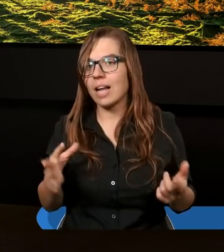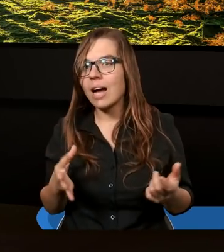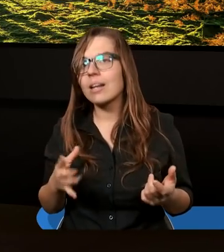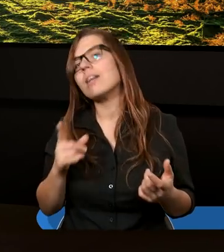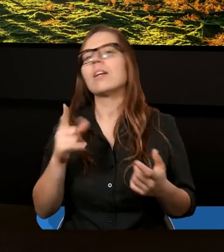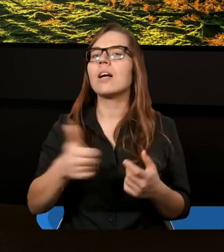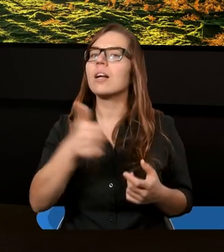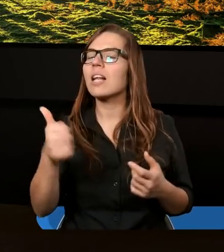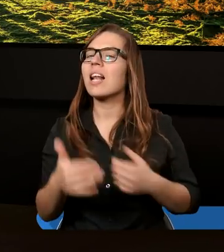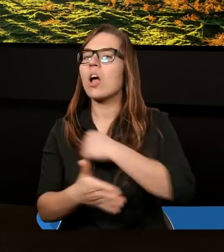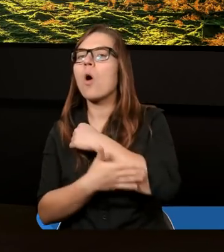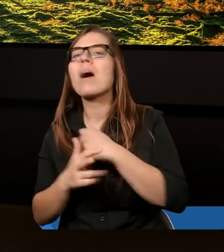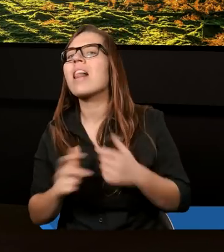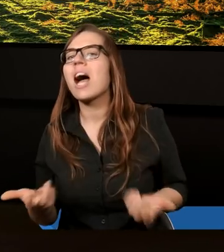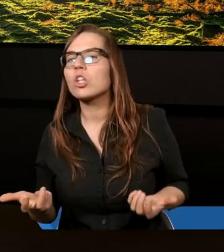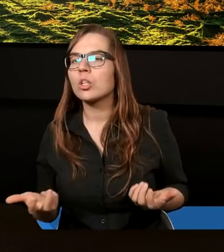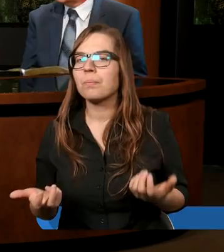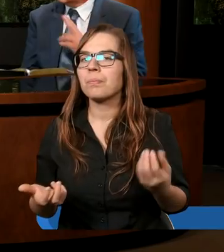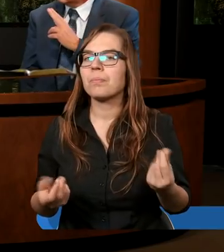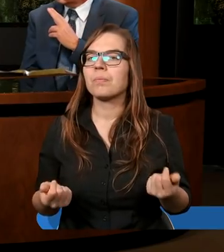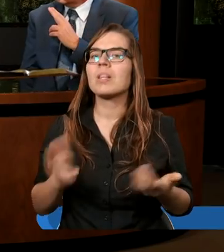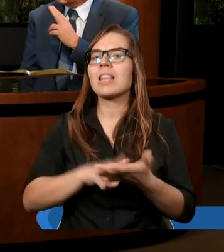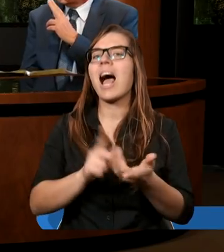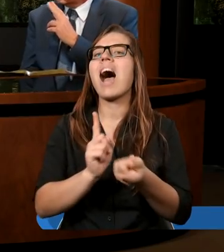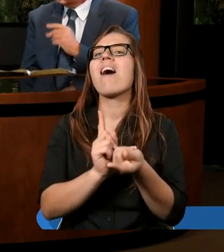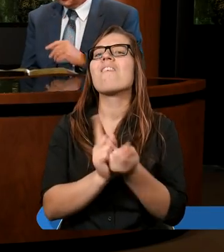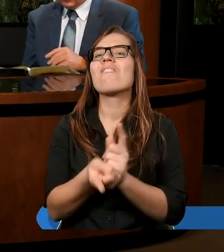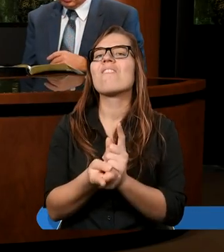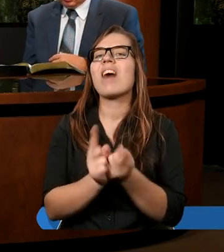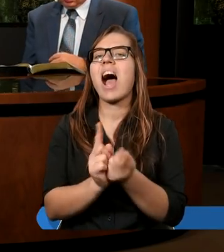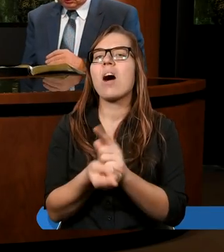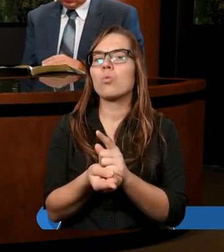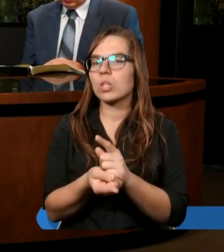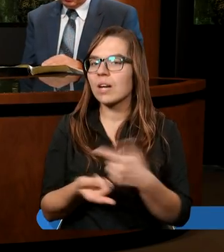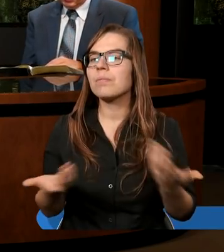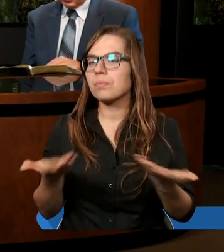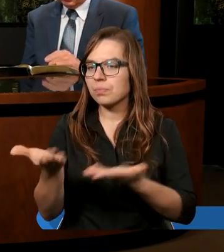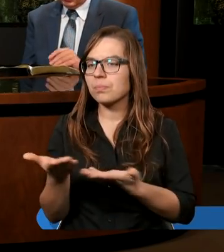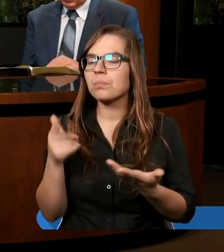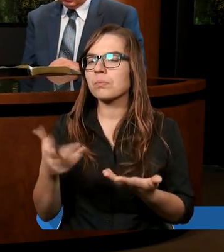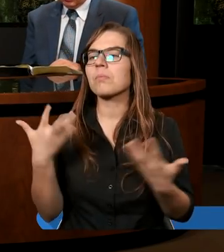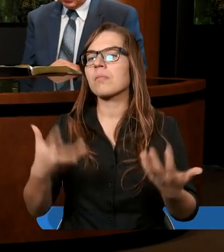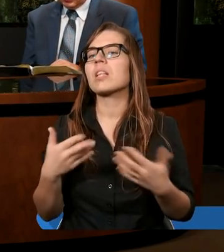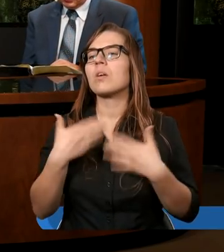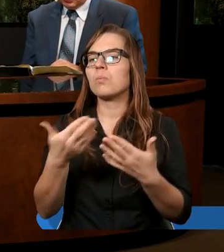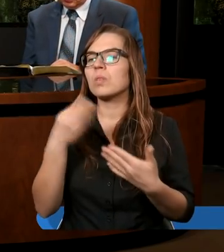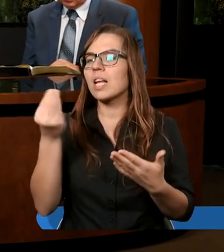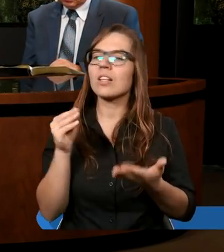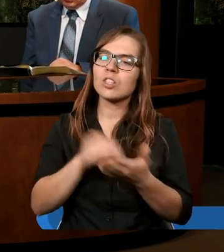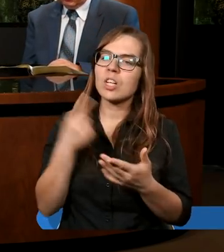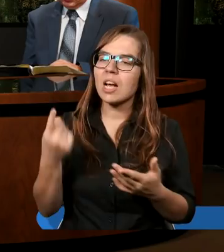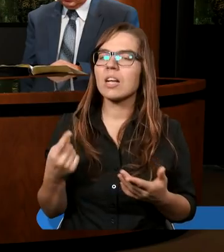Tylko, że jedność oparta na czym? Na fałszu. Proszę. Ja chciałbym jeszcze dodać jedną rzecz